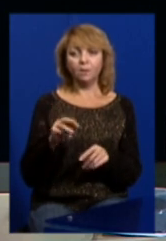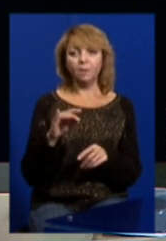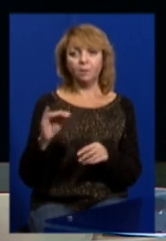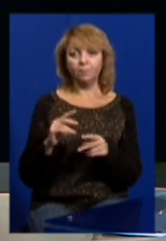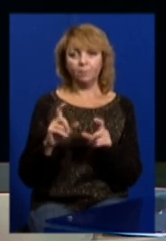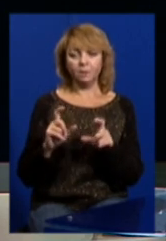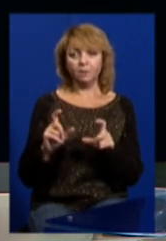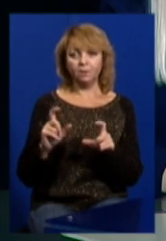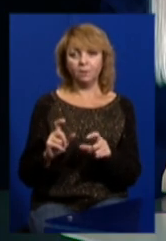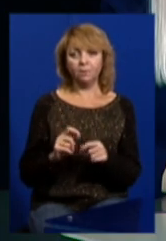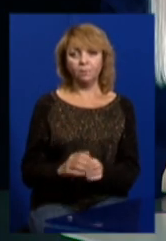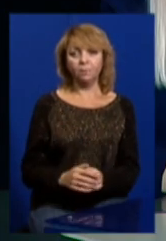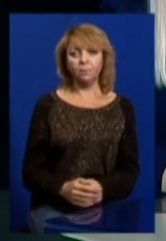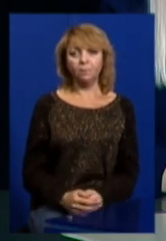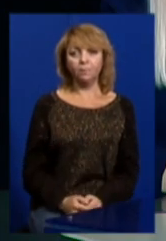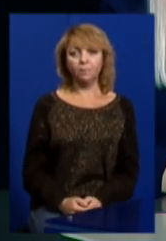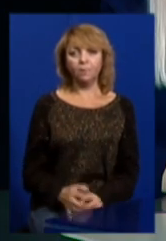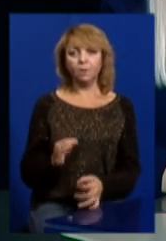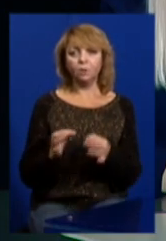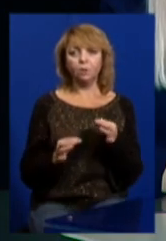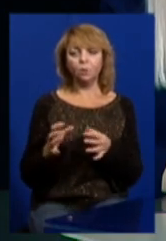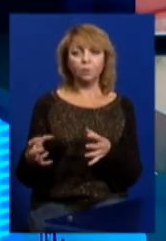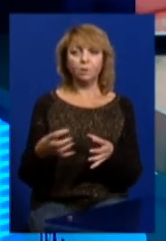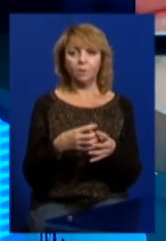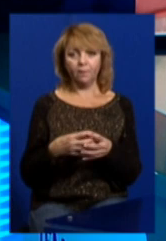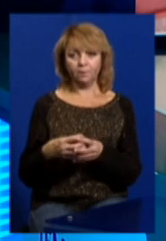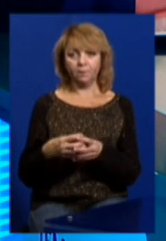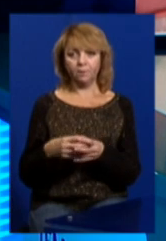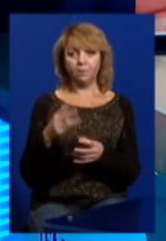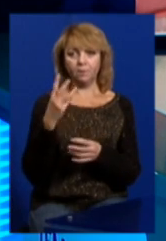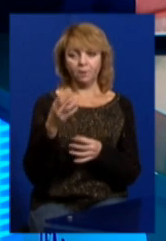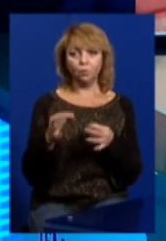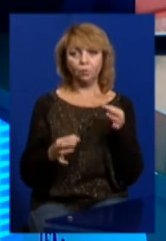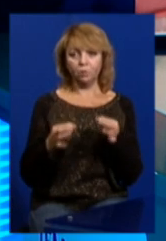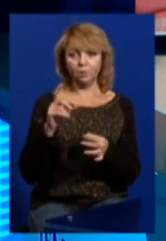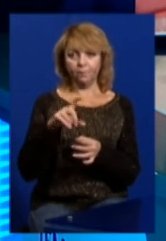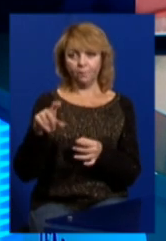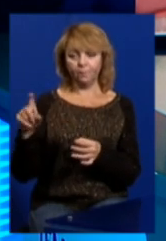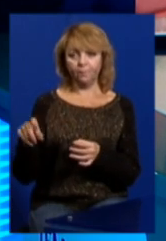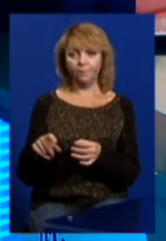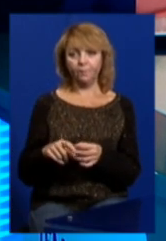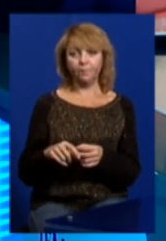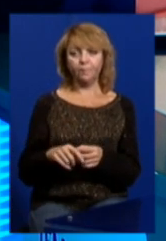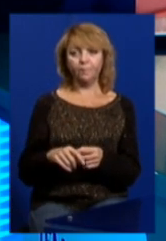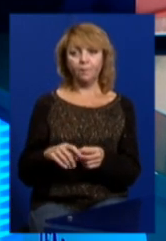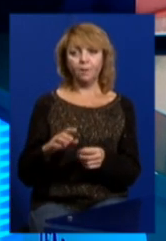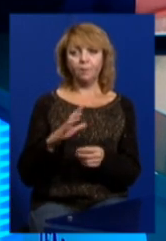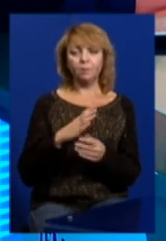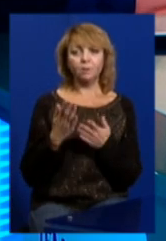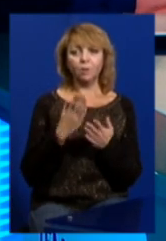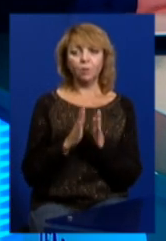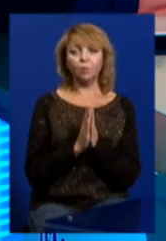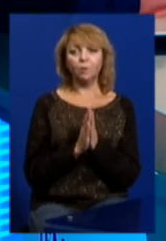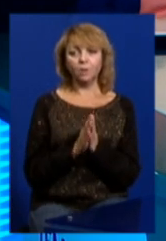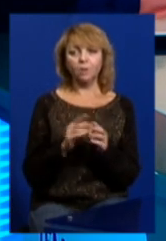пересиділа. А ти що, судді відмовляються? Суд зібрався, суд, три судді, заявлено було клопотання, і